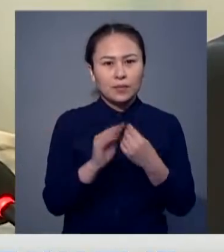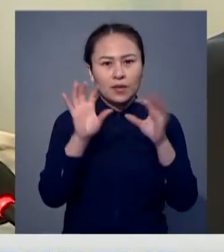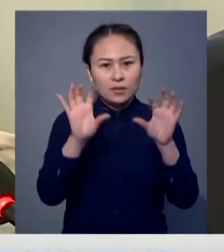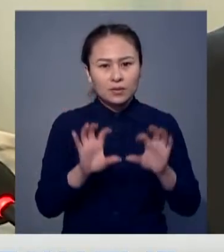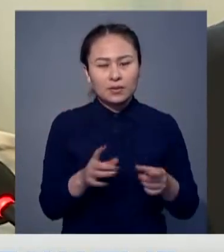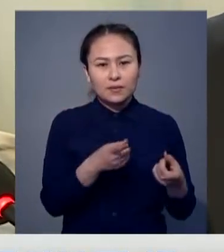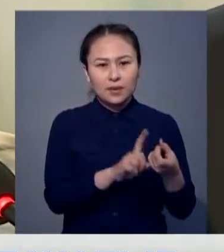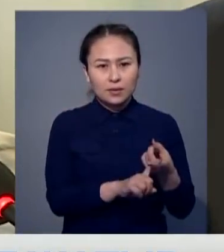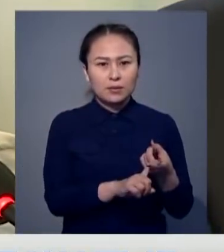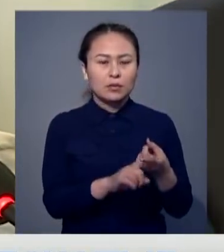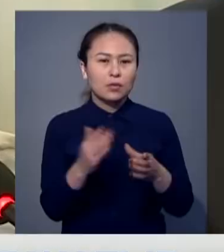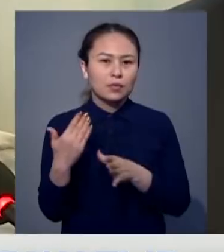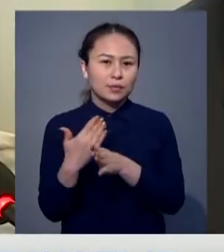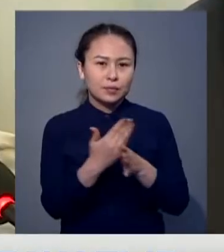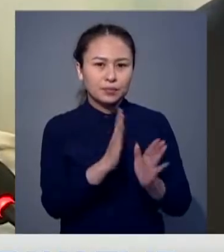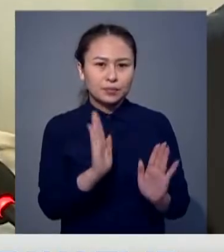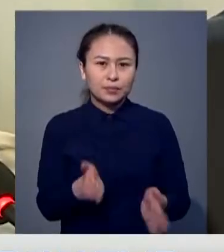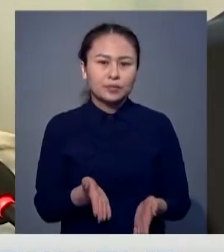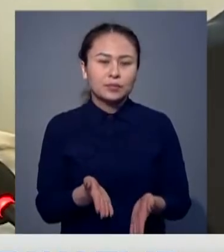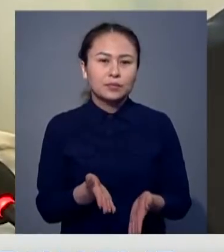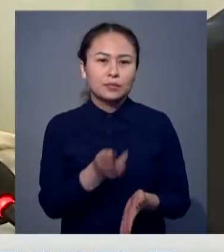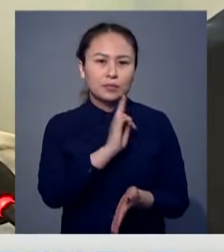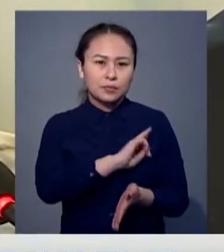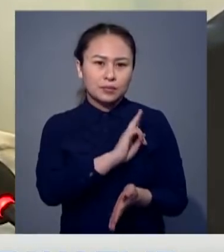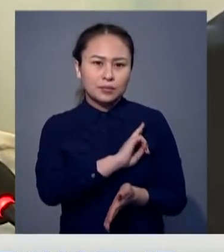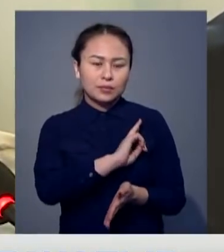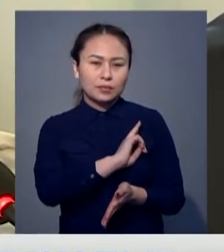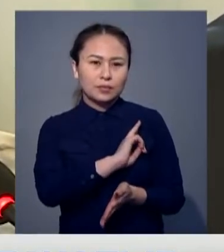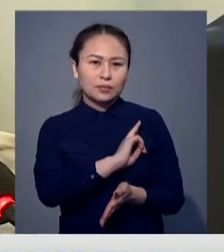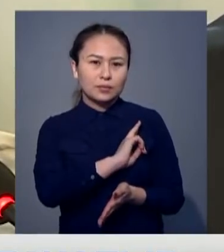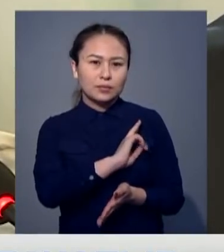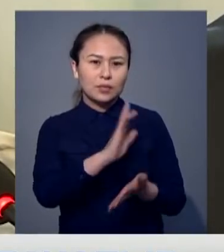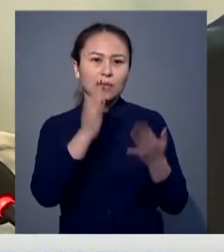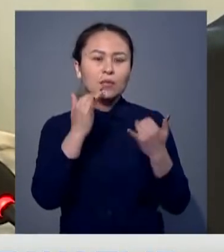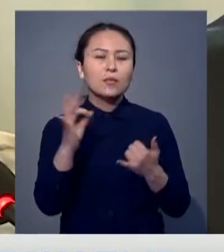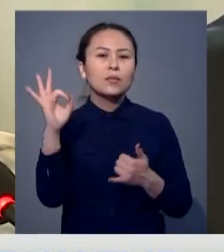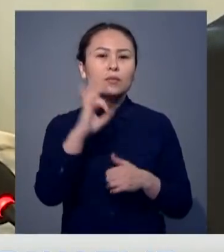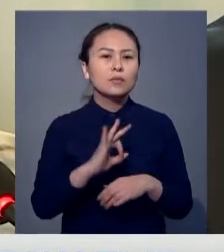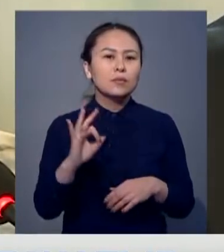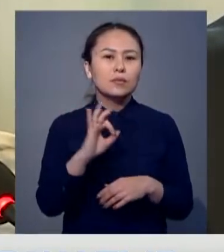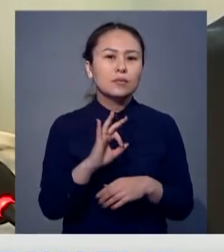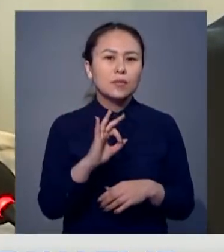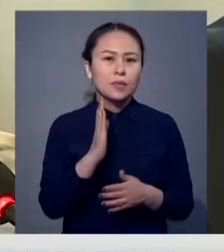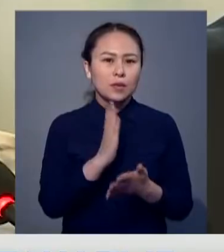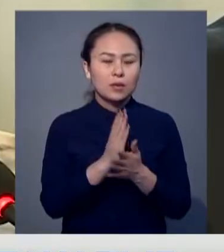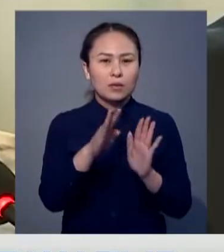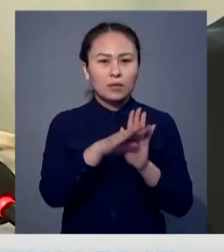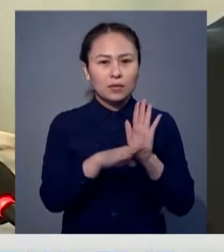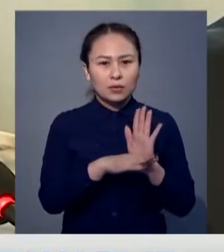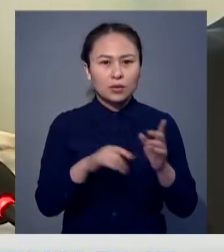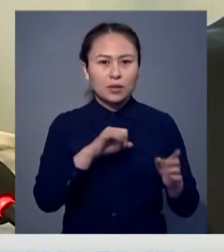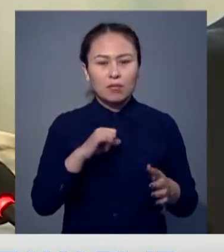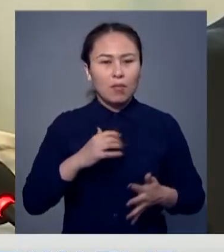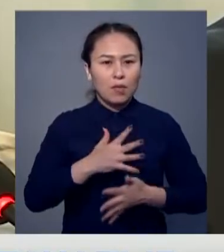сәйкес оларға көмек көрсететін болады. Жұмыссыздарды қазір енді жұмысқа орынасы жөнен жұмыс сәйті жатырмыз. Ең үл